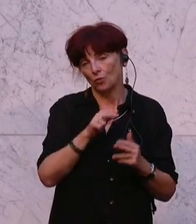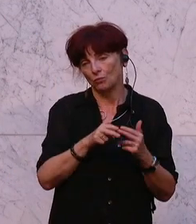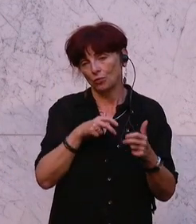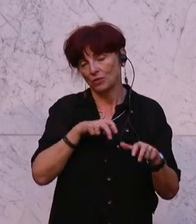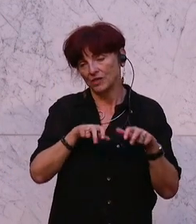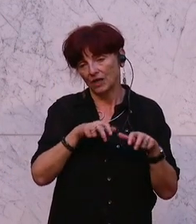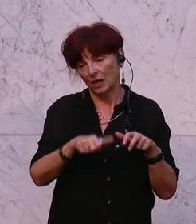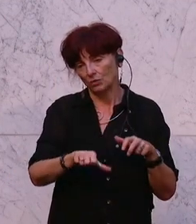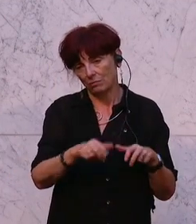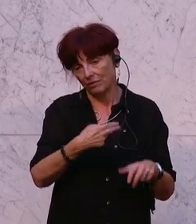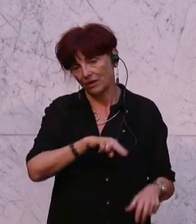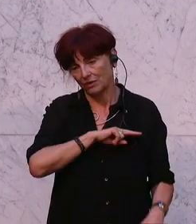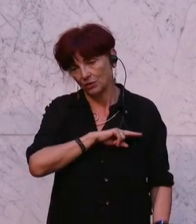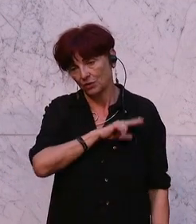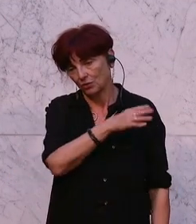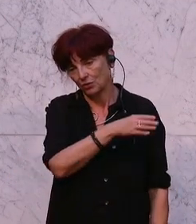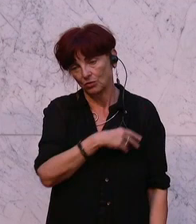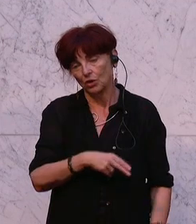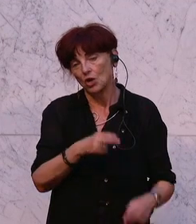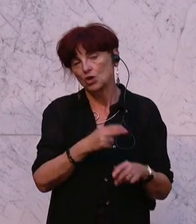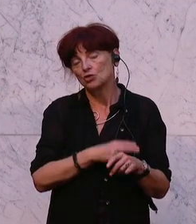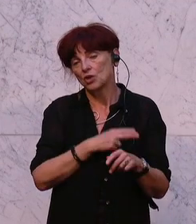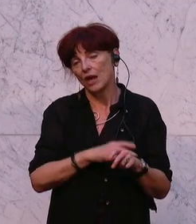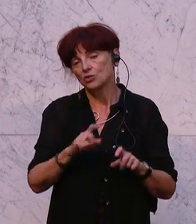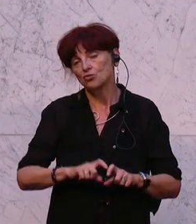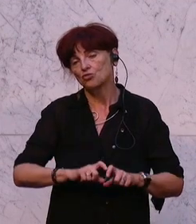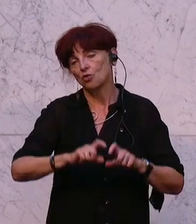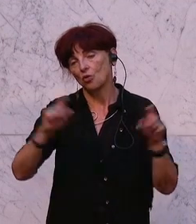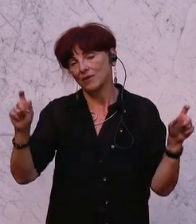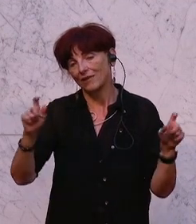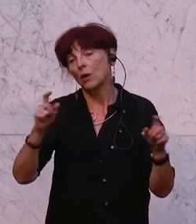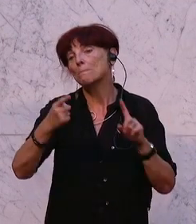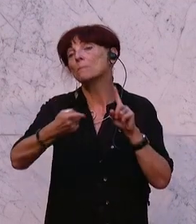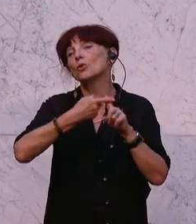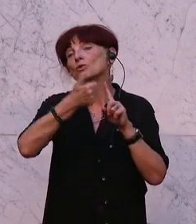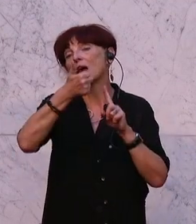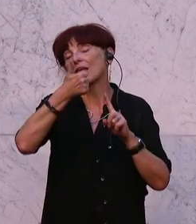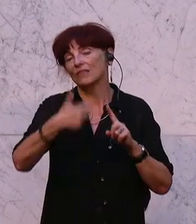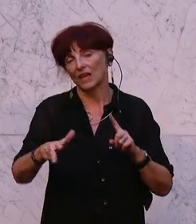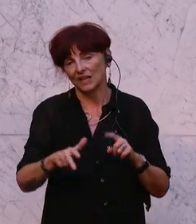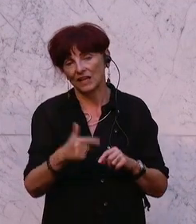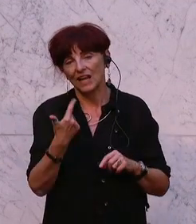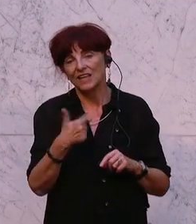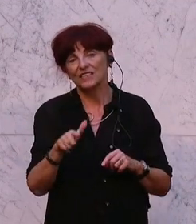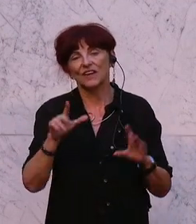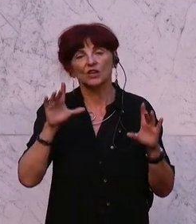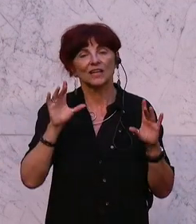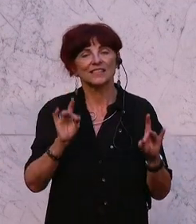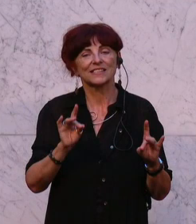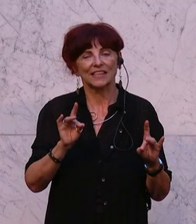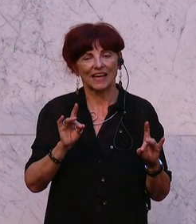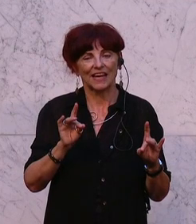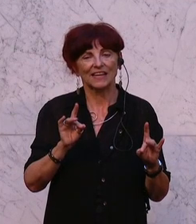und die Verantwortung hat, haben die Staatsschulden um ein Drittel beinahe zugenommen, von 210 Milliarden Euro auf